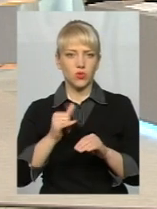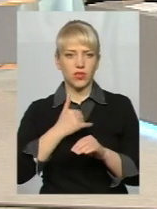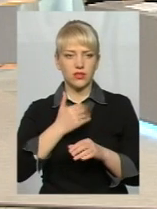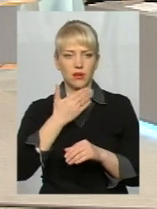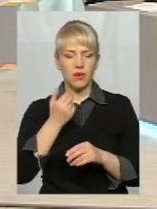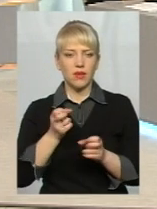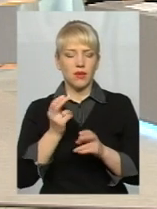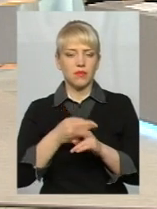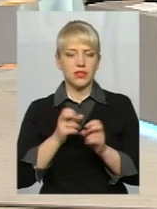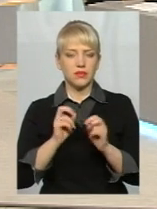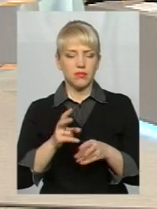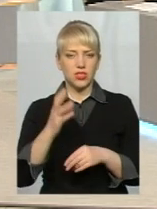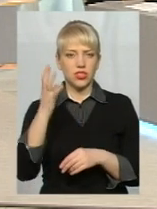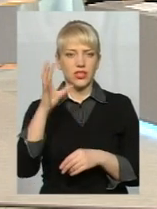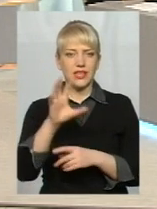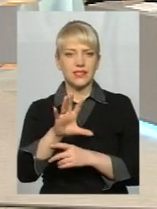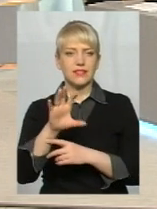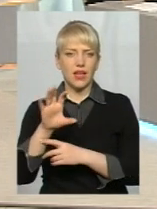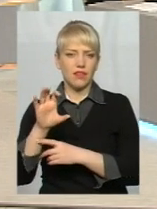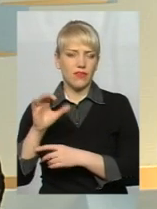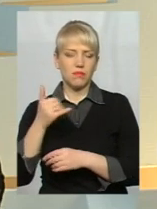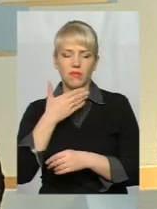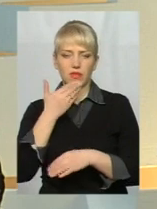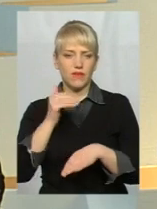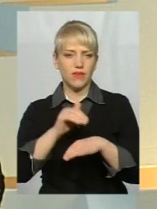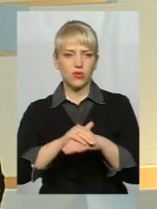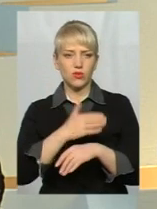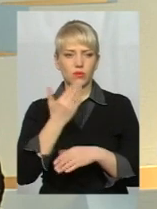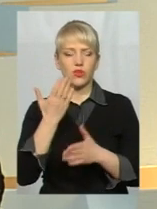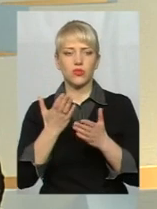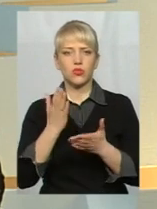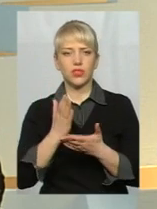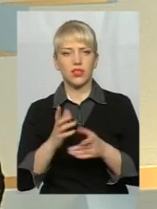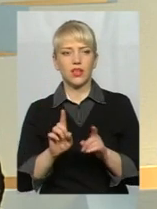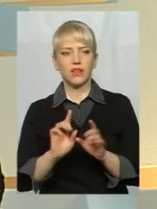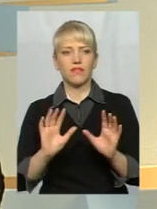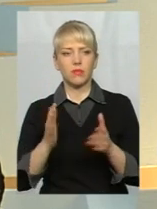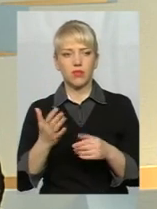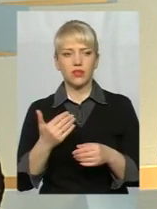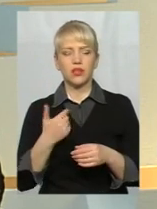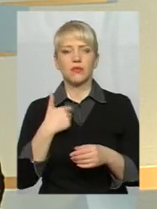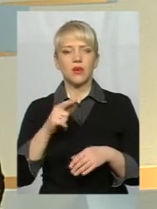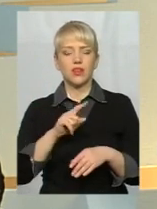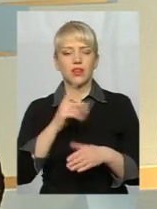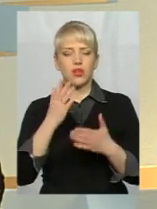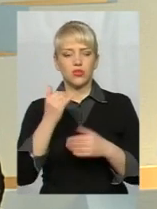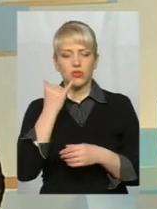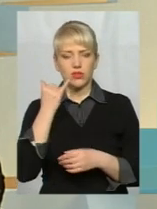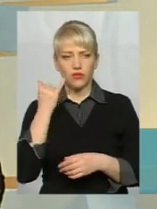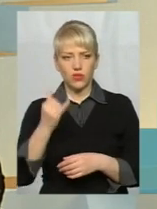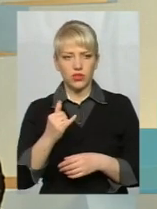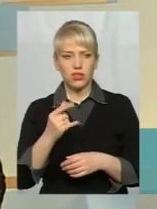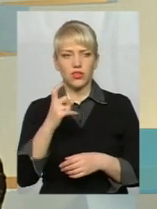не фіксуємо. Якщо ж є випадки і до нас звертаються на лінію 102, ми обов'язково реагуємо. Виїжджають